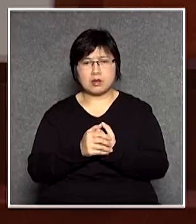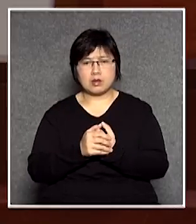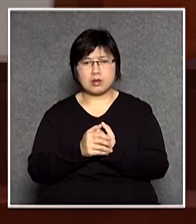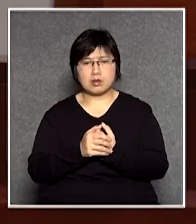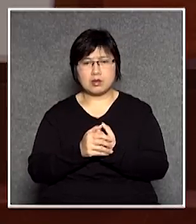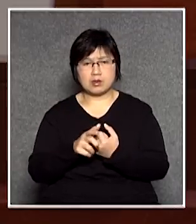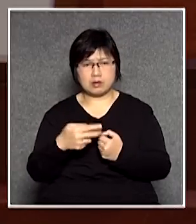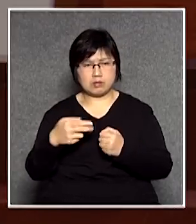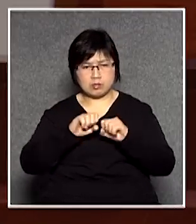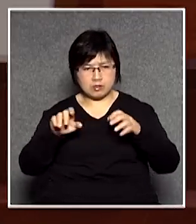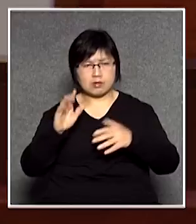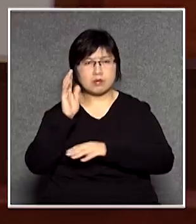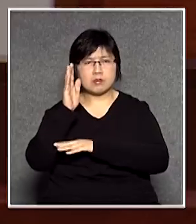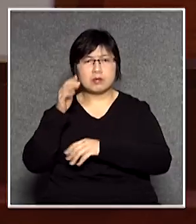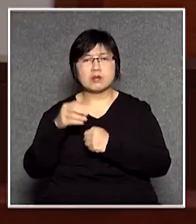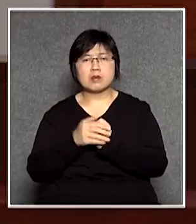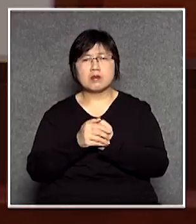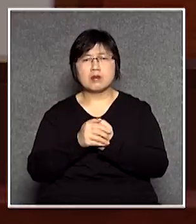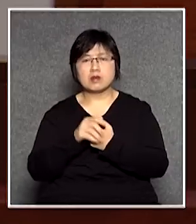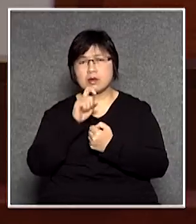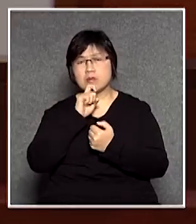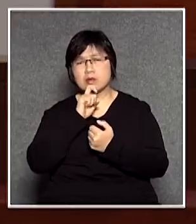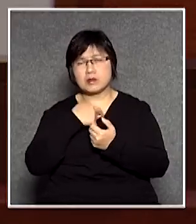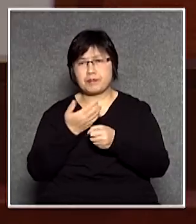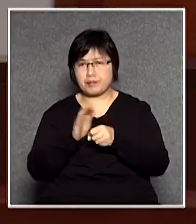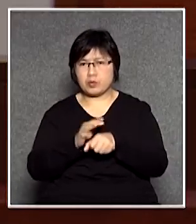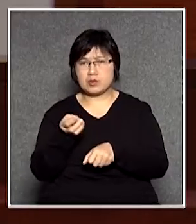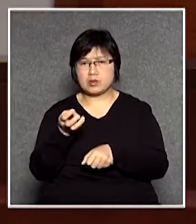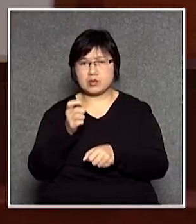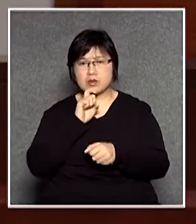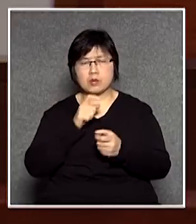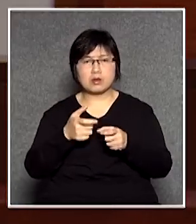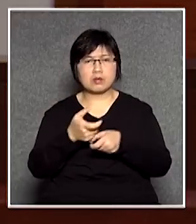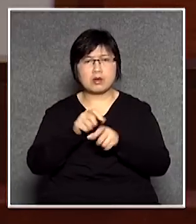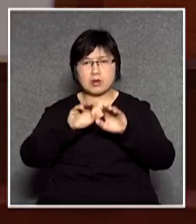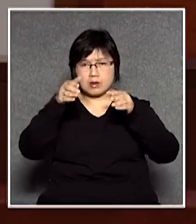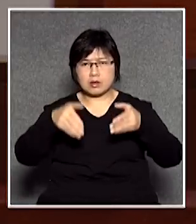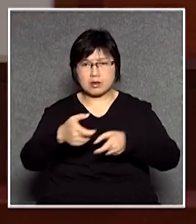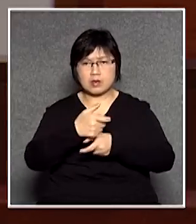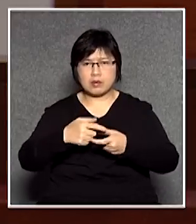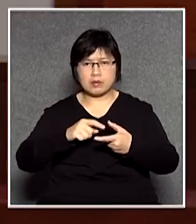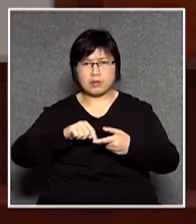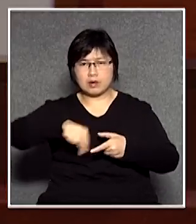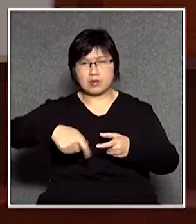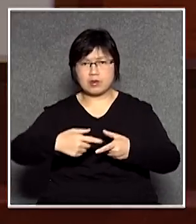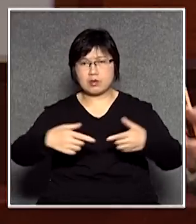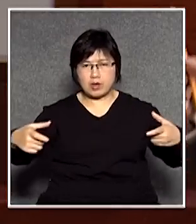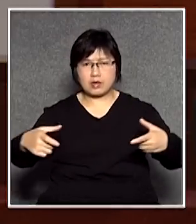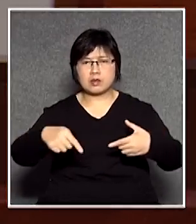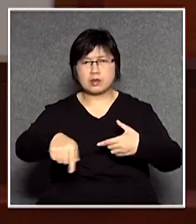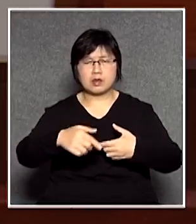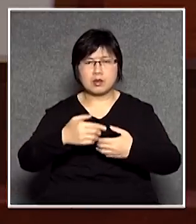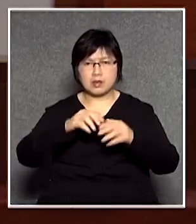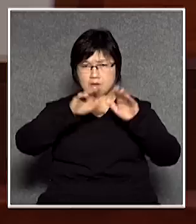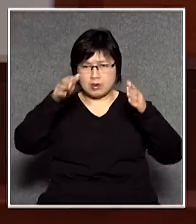在二讀發言局裡面就是有些地方我要補充的就是商戶將經營範圍抗止到店舖門外他有一個